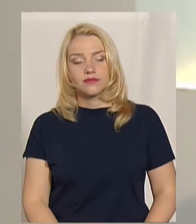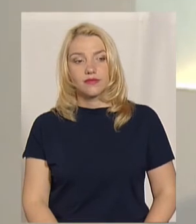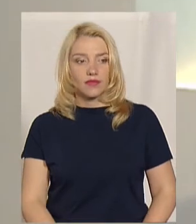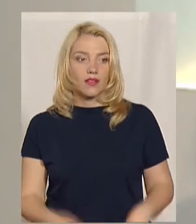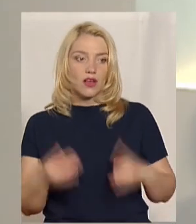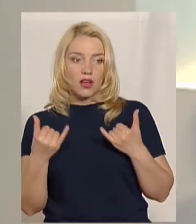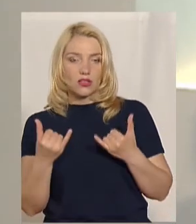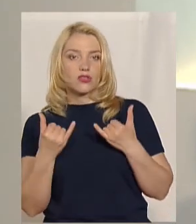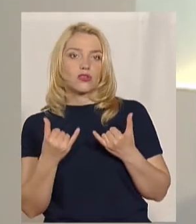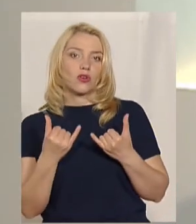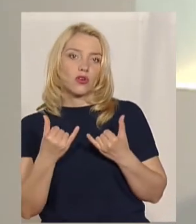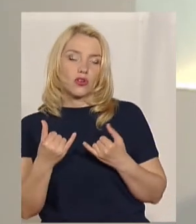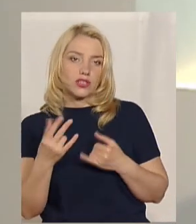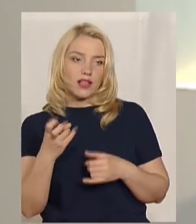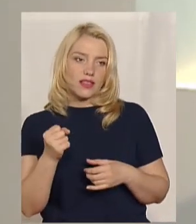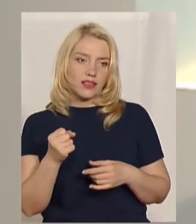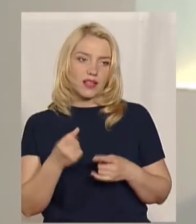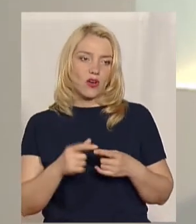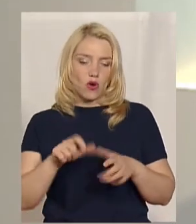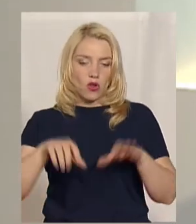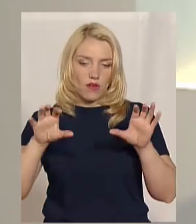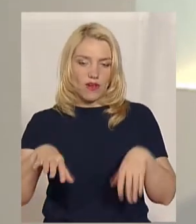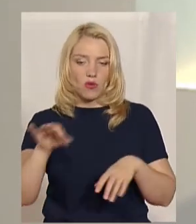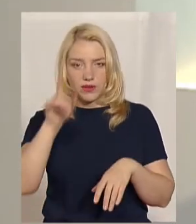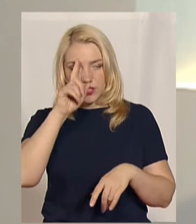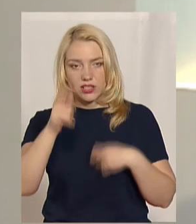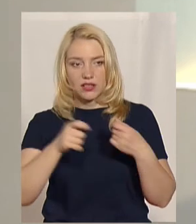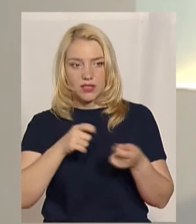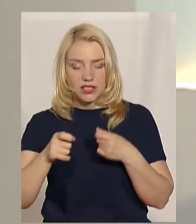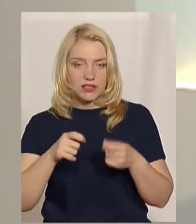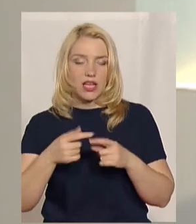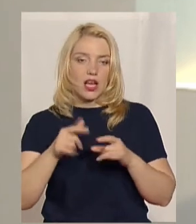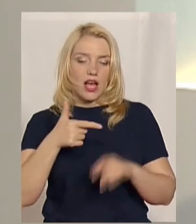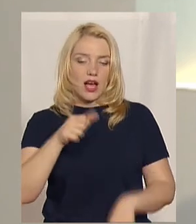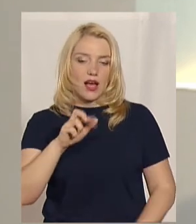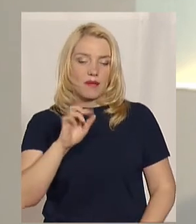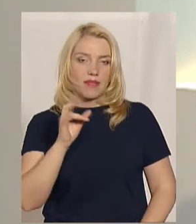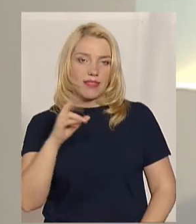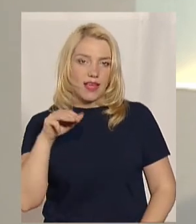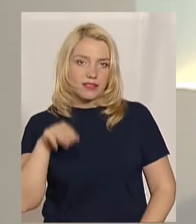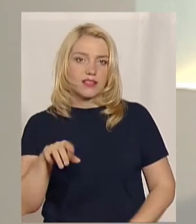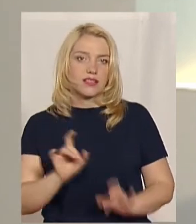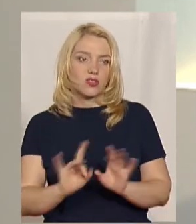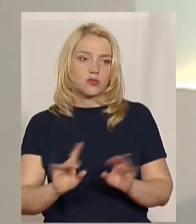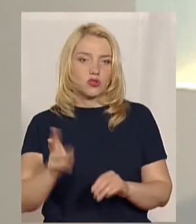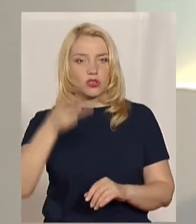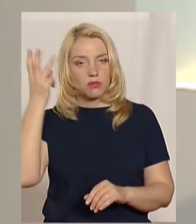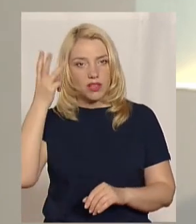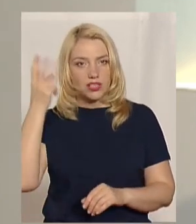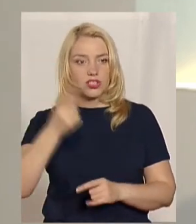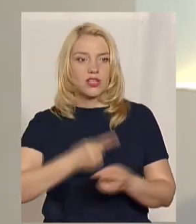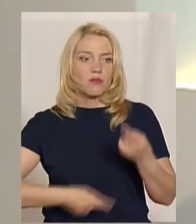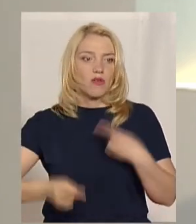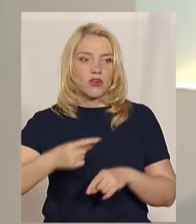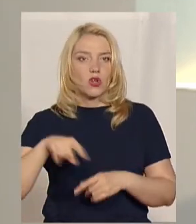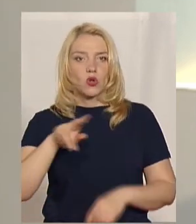Сьогодні на брифінгу голова Хмельницької обласної державної адміністрації Дмитро Габінет повідомив, що Хмельниччина повернулася до так званої